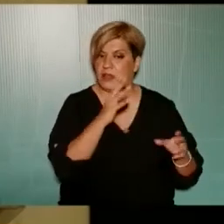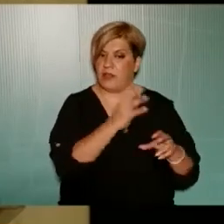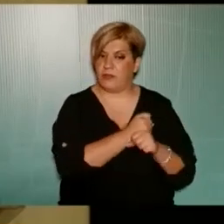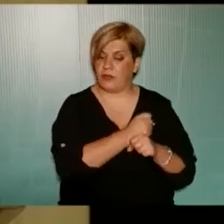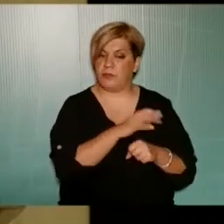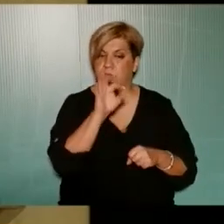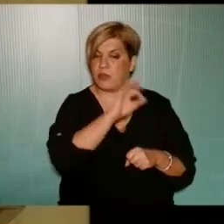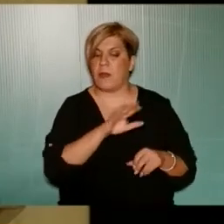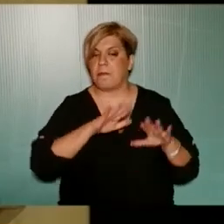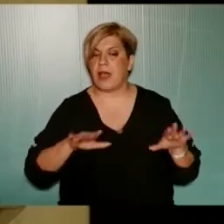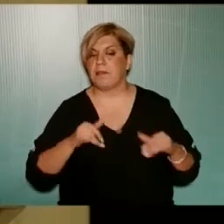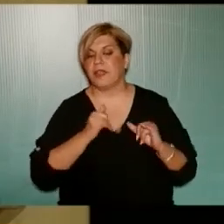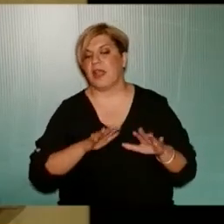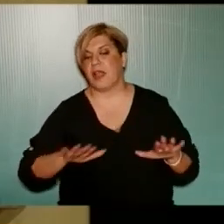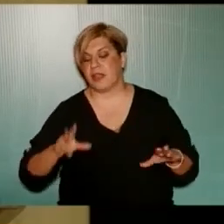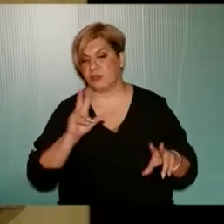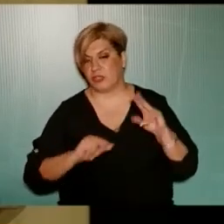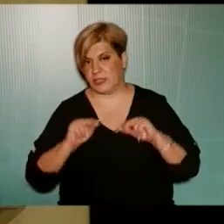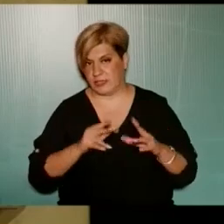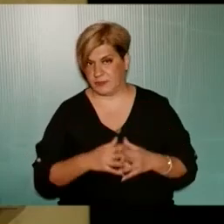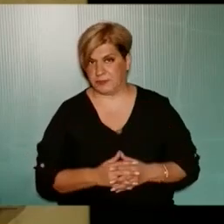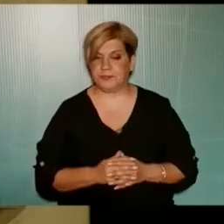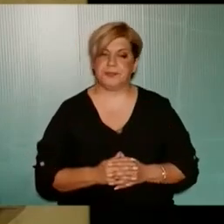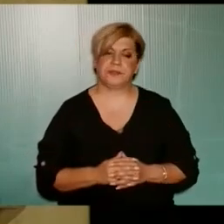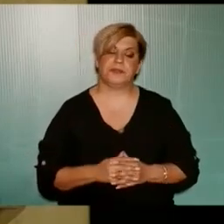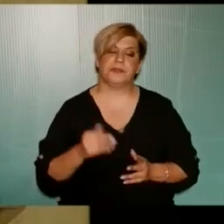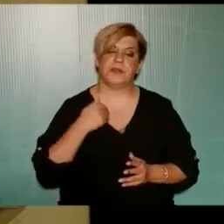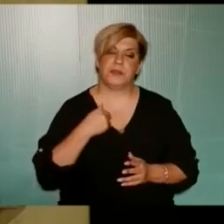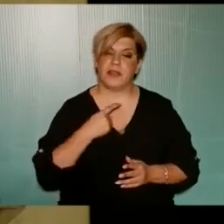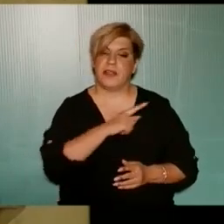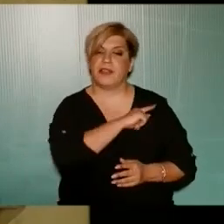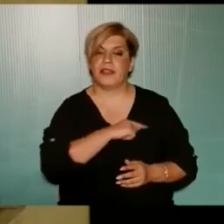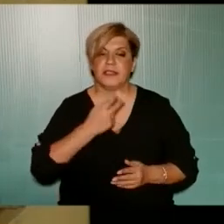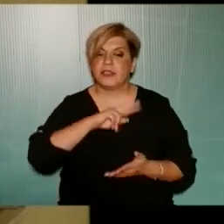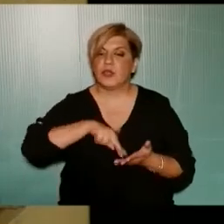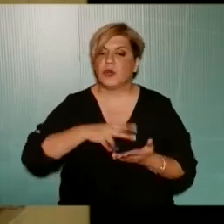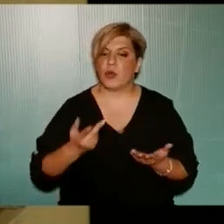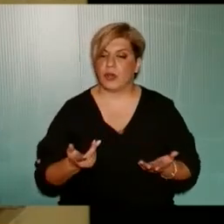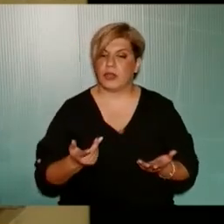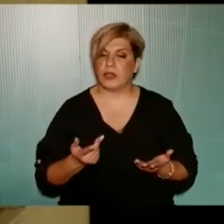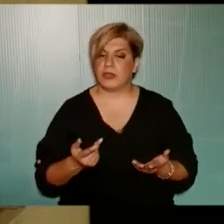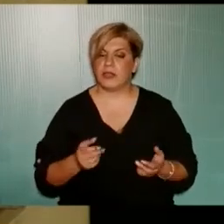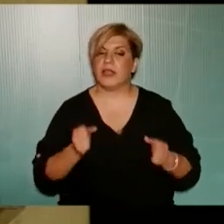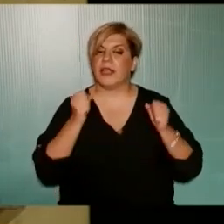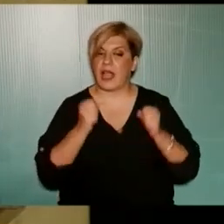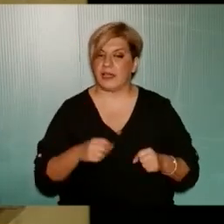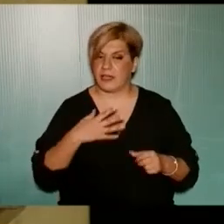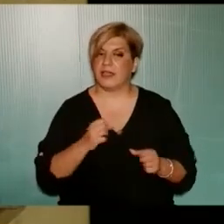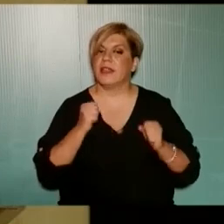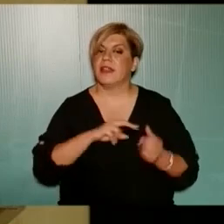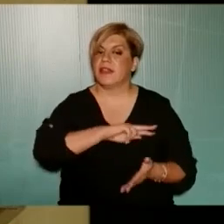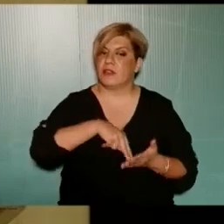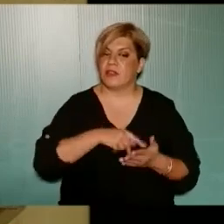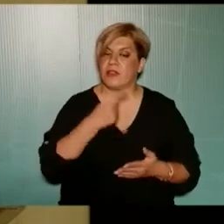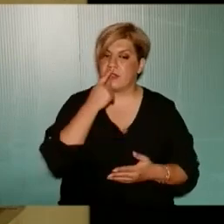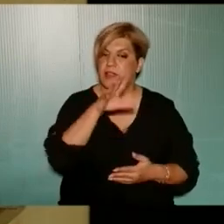αυτοί που θα πάει η παιδική χαρά Και να το συζητήσετε Και εμείς λέμε η διοίκηση τι ρόλο έχει Η κάτοικη είναι η διοίκηση του Δήμου Η κάτοικη